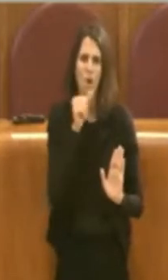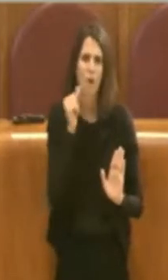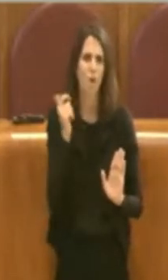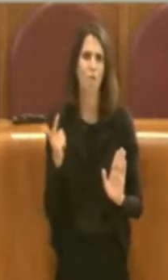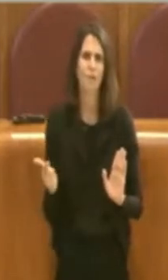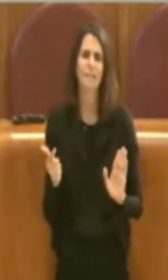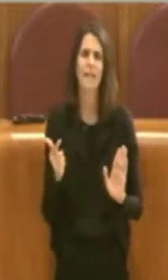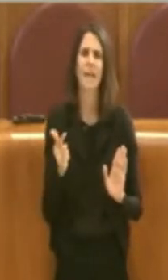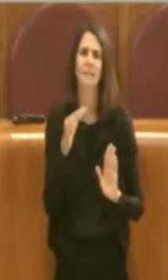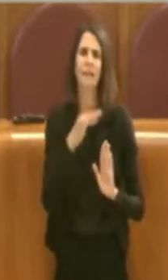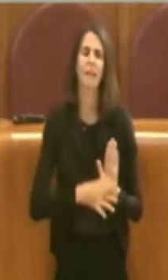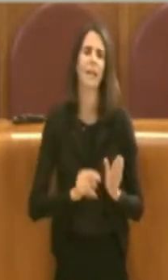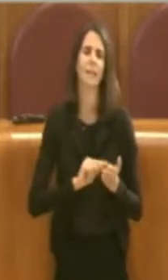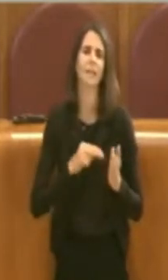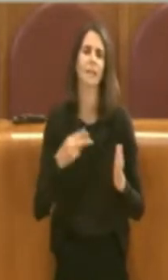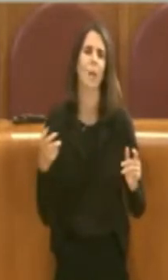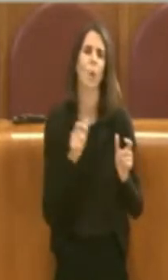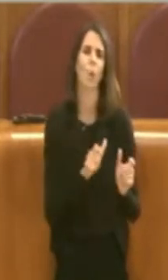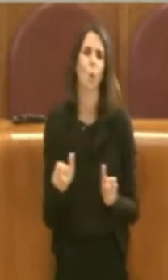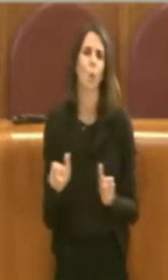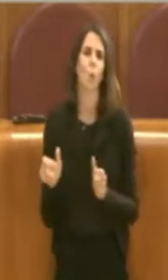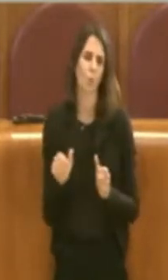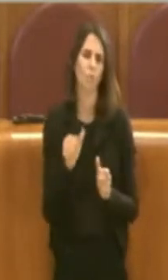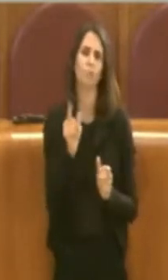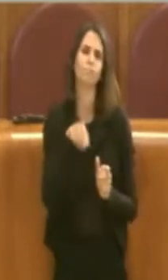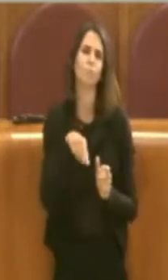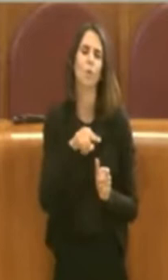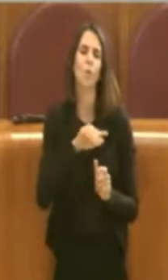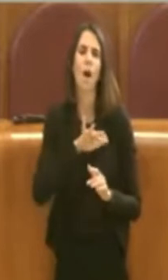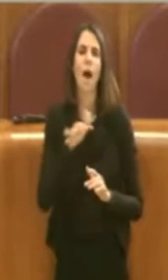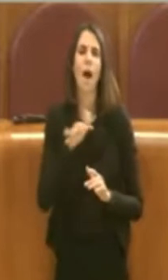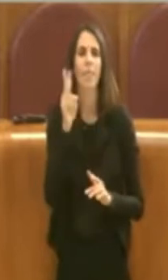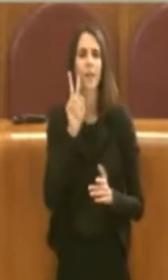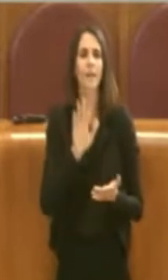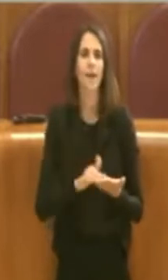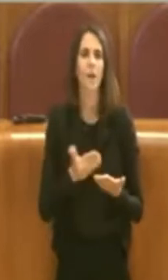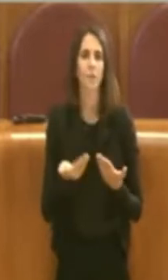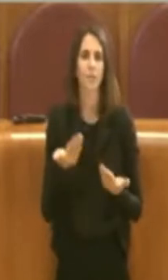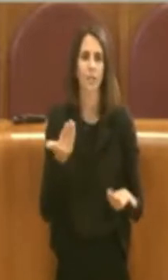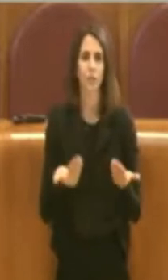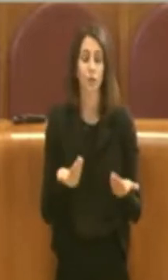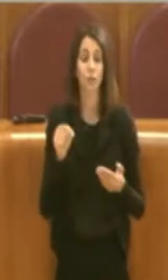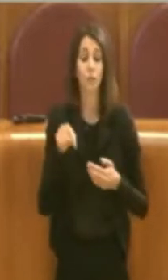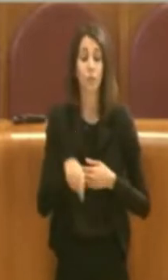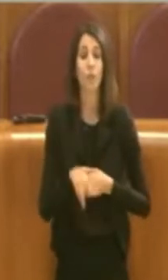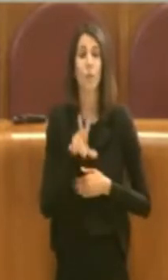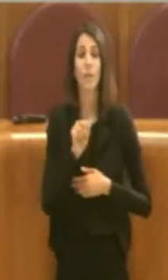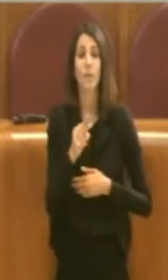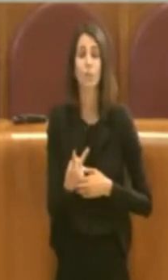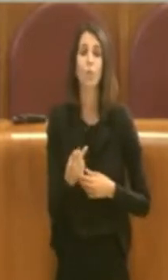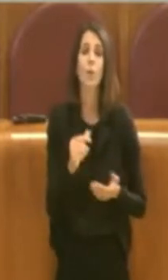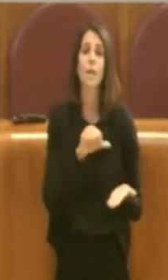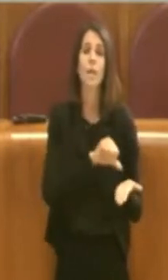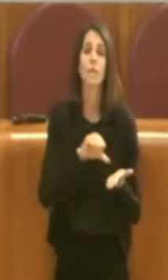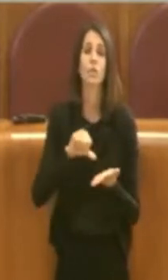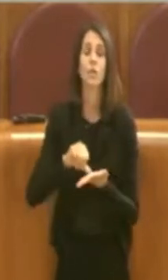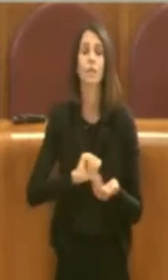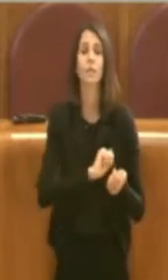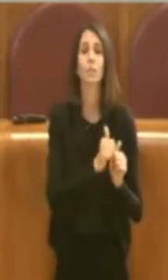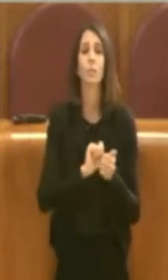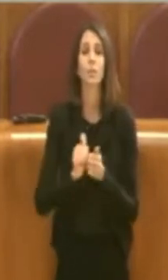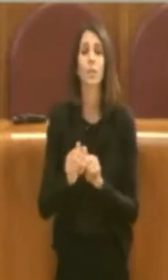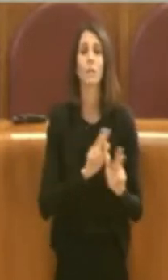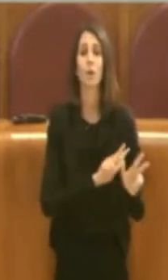tecniche ma facendo anche altre valutazioni. In questo caso parliamo di due impianti sportivi comunali che si